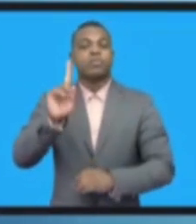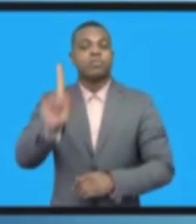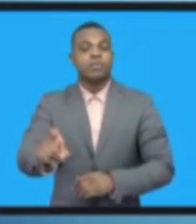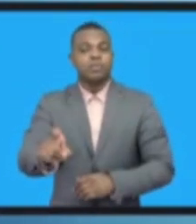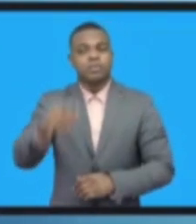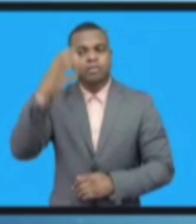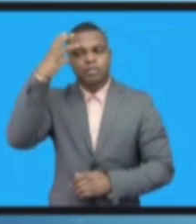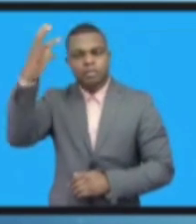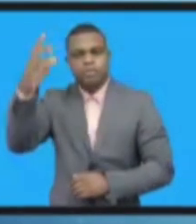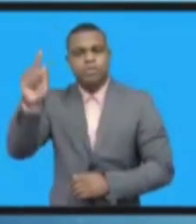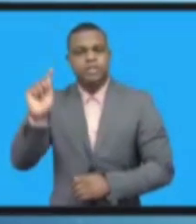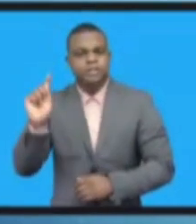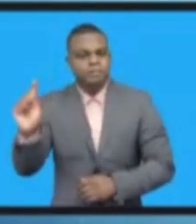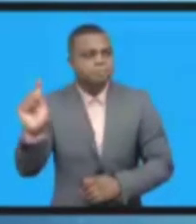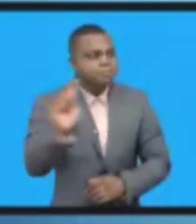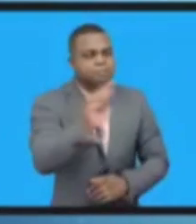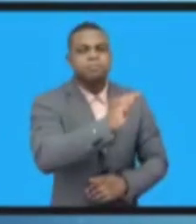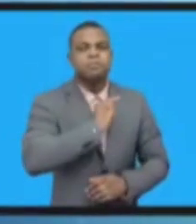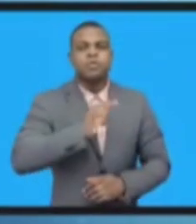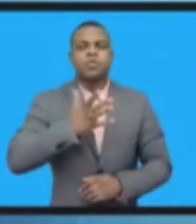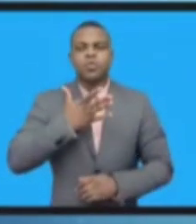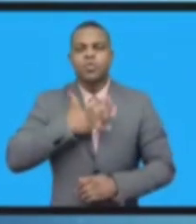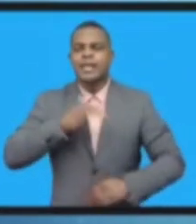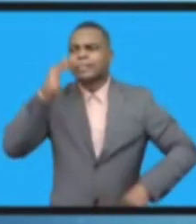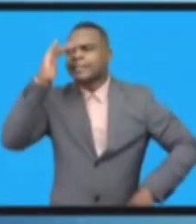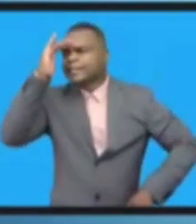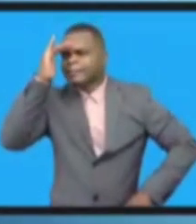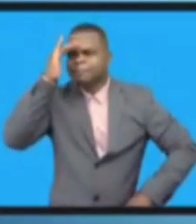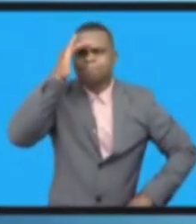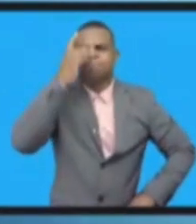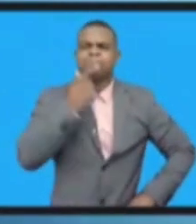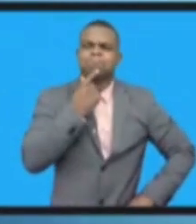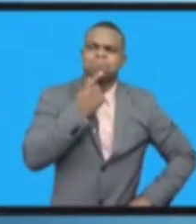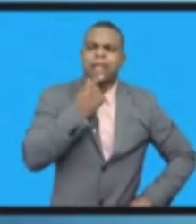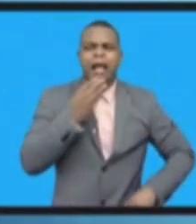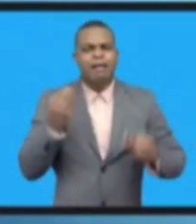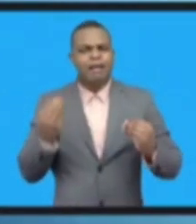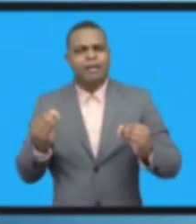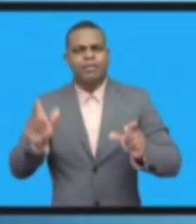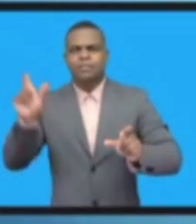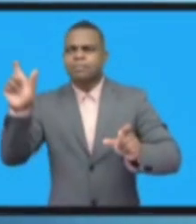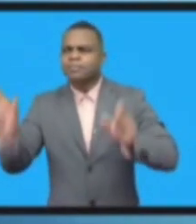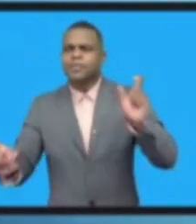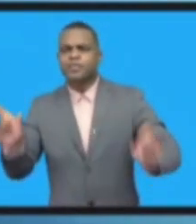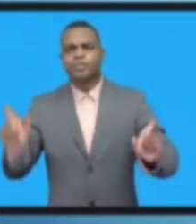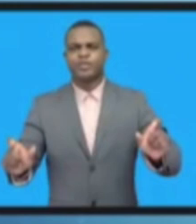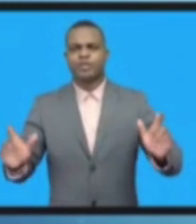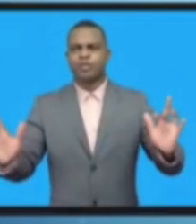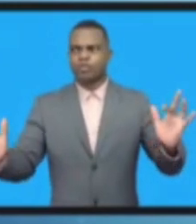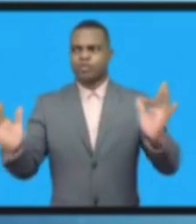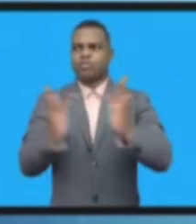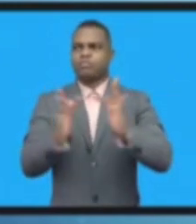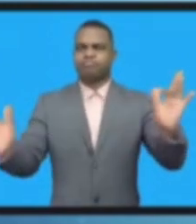текущем контексте. Каждое правительство пытается выбрать путь. И